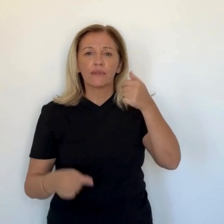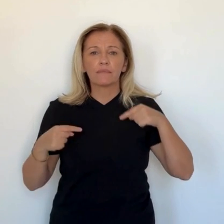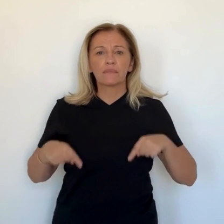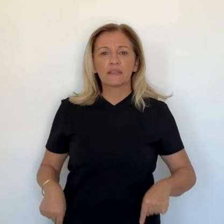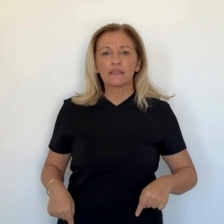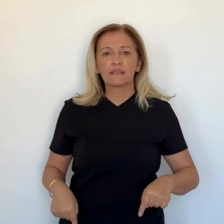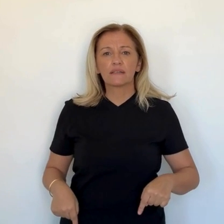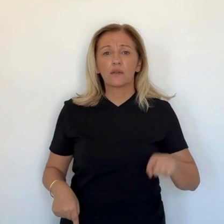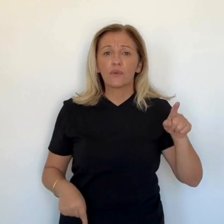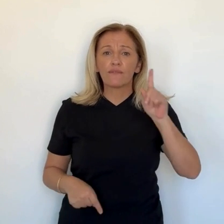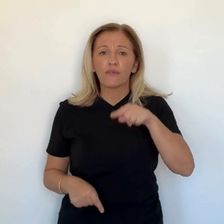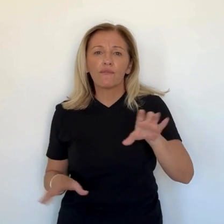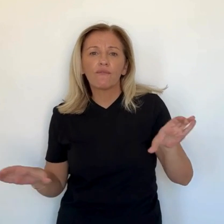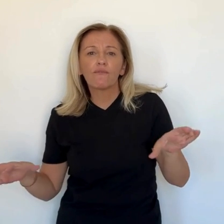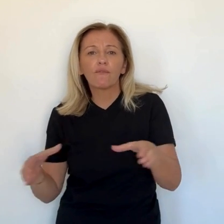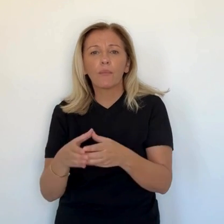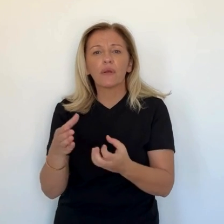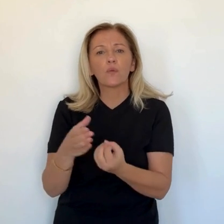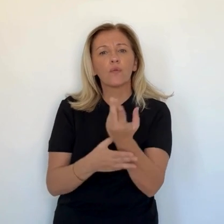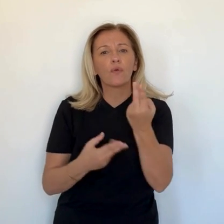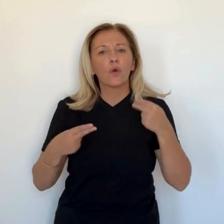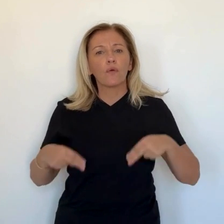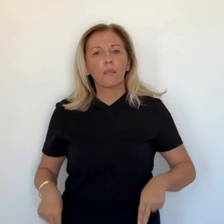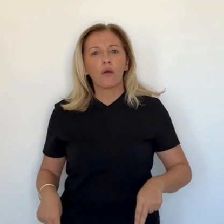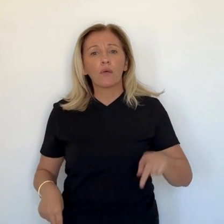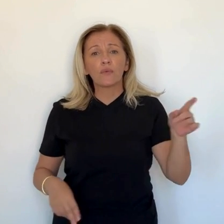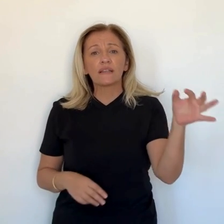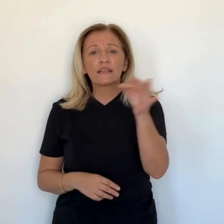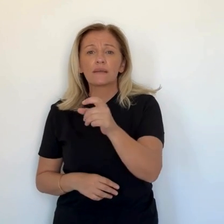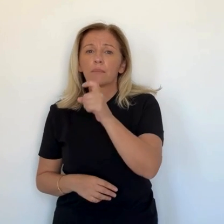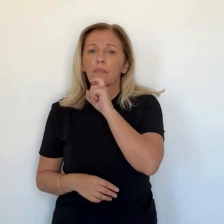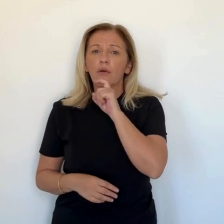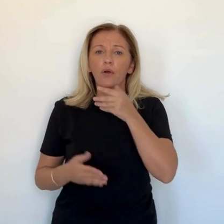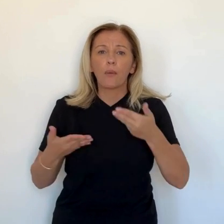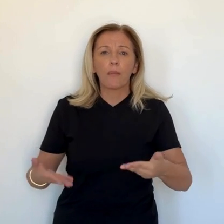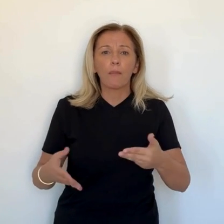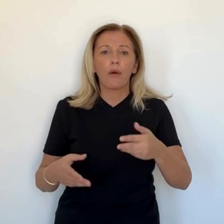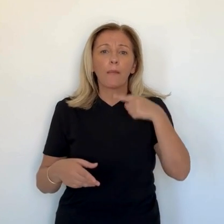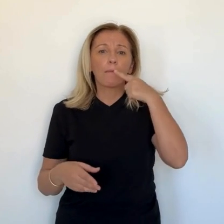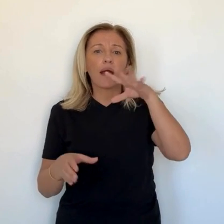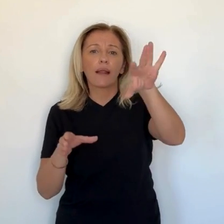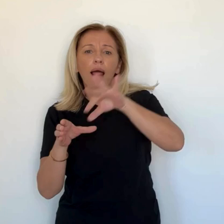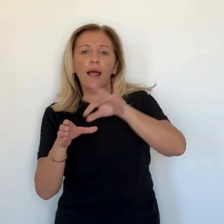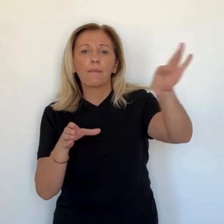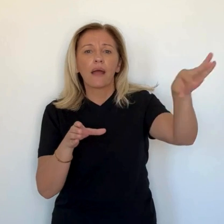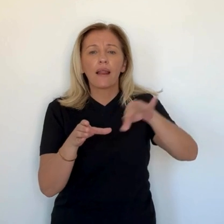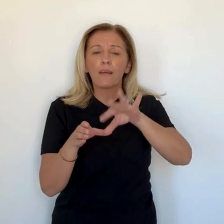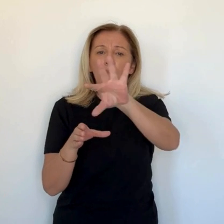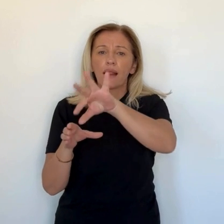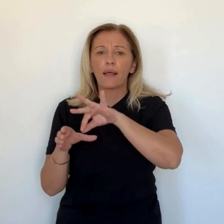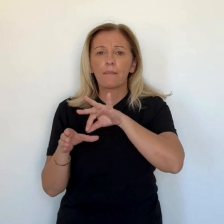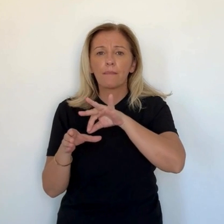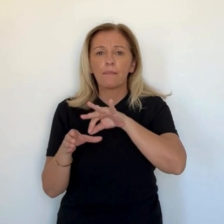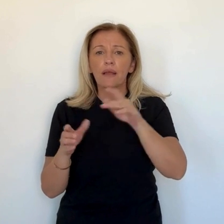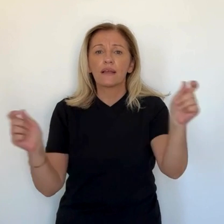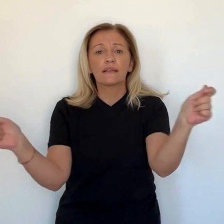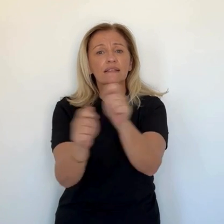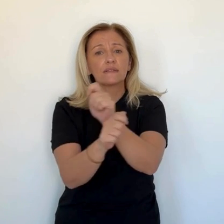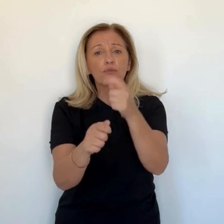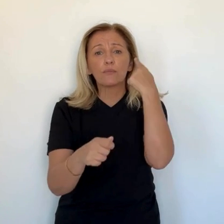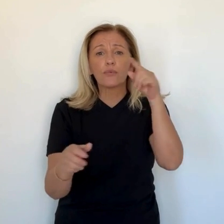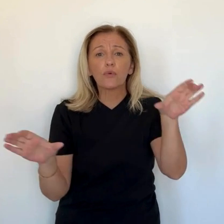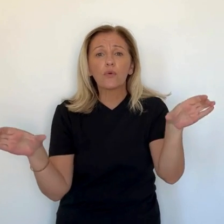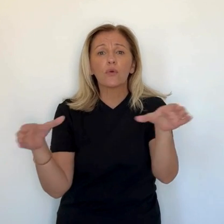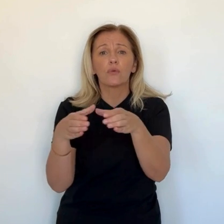du futur gouvernement. Sa composition n'est pas à l'ordre du jour, a déclaré le nouveau Premier ministre. Malgré tout, nul doute que ce dernier y travaille.